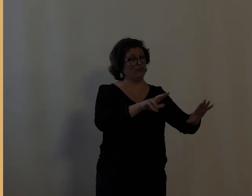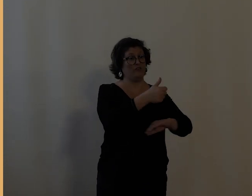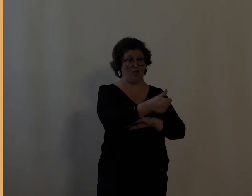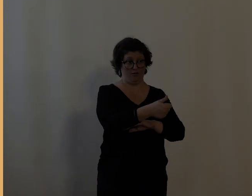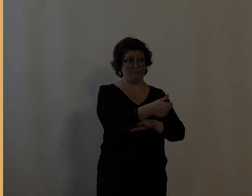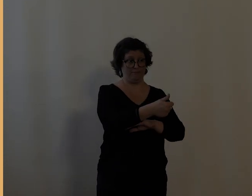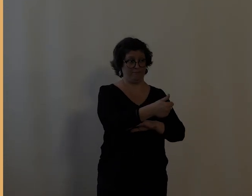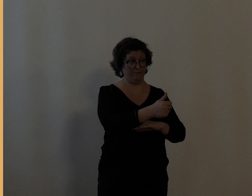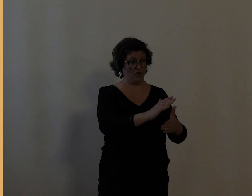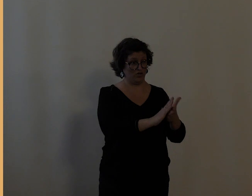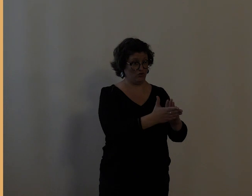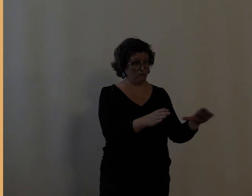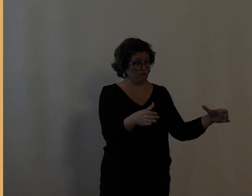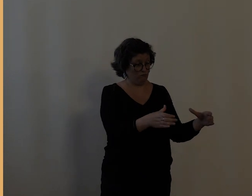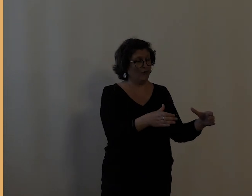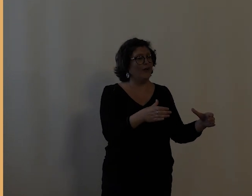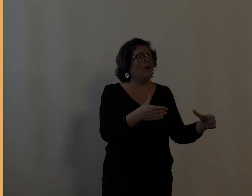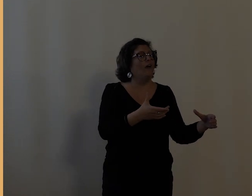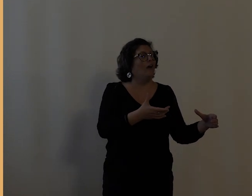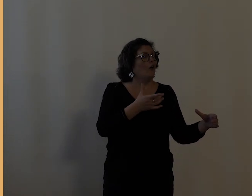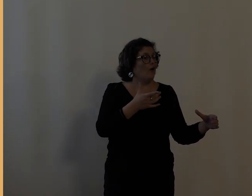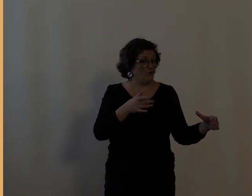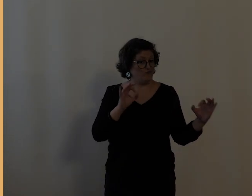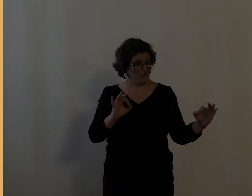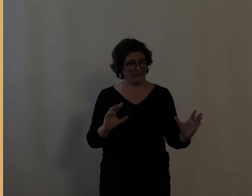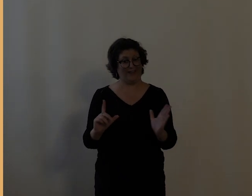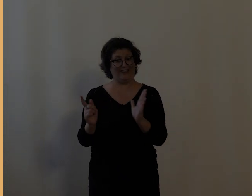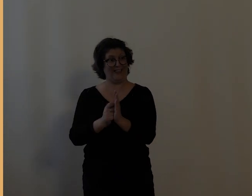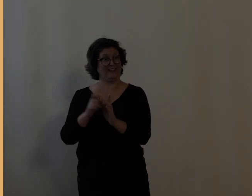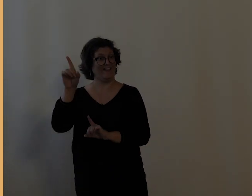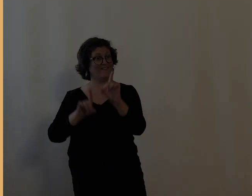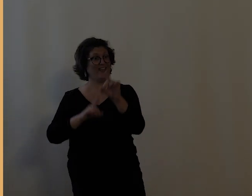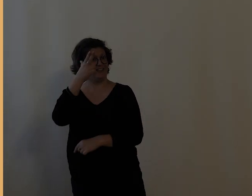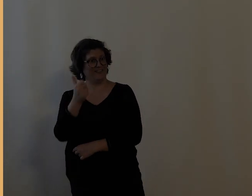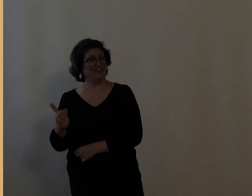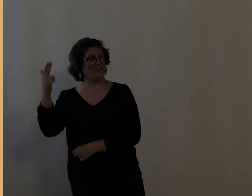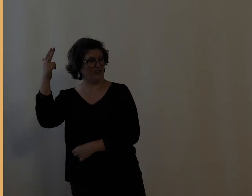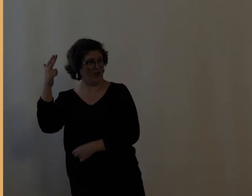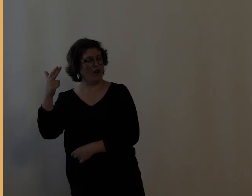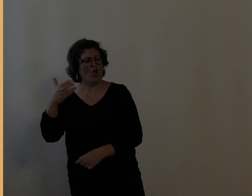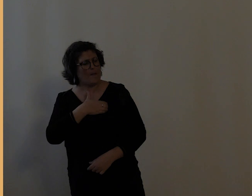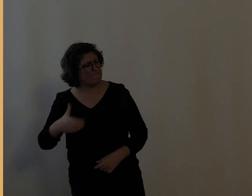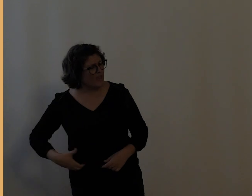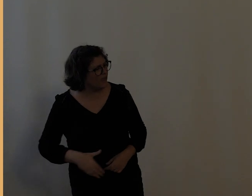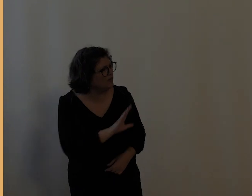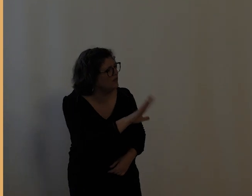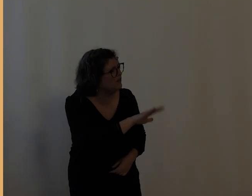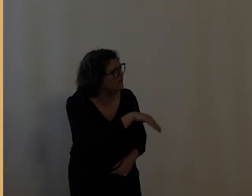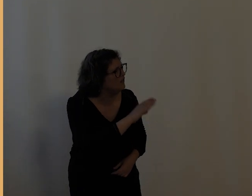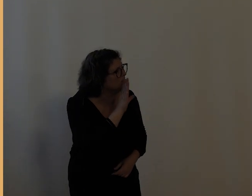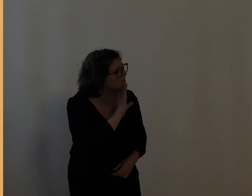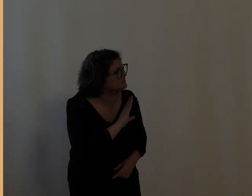d'une des fêtes nationales où la municipalité demandera au club cycliste